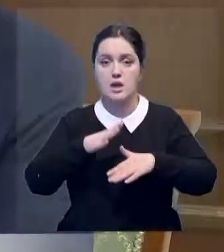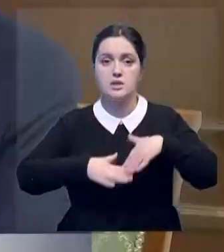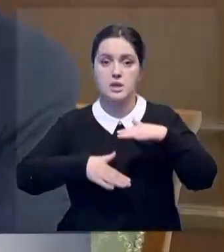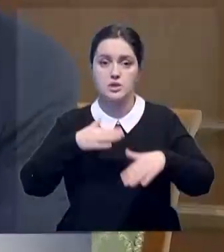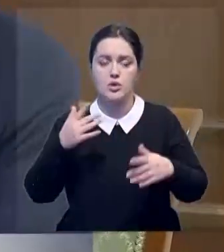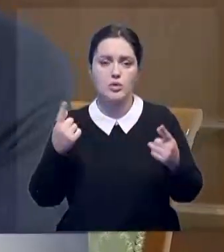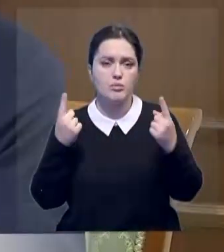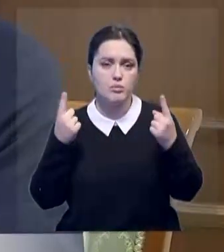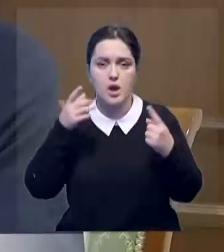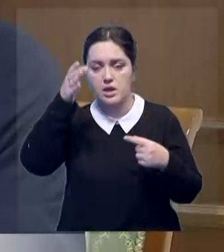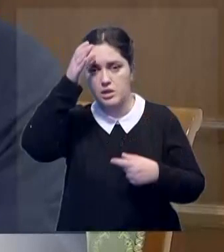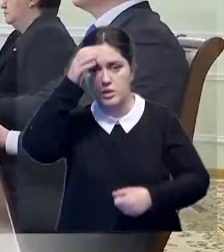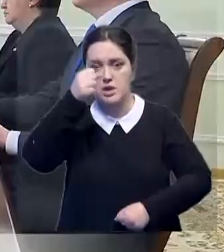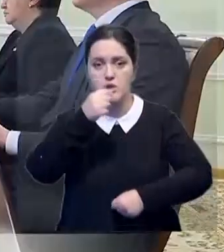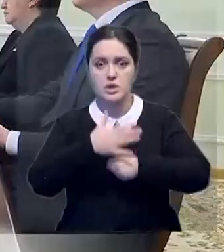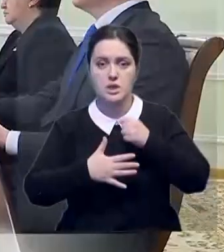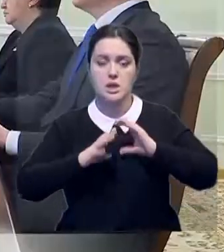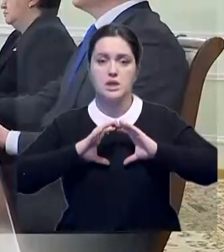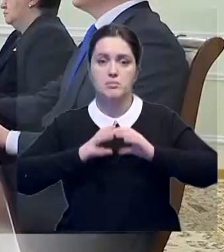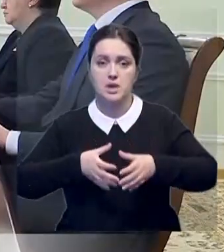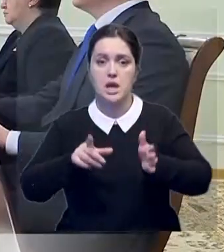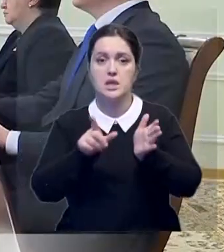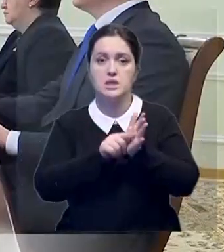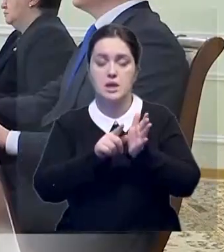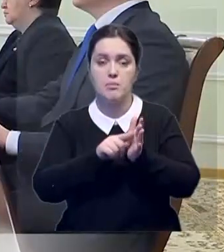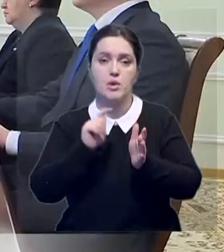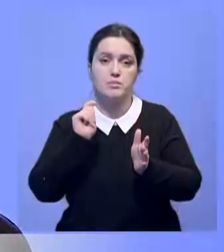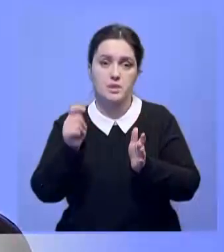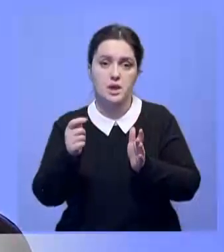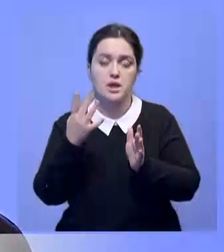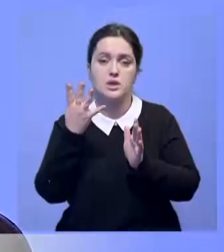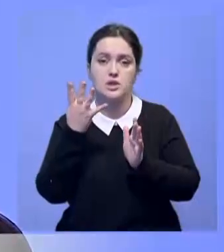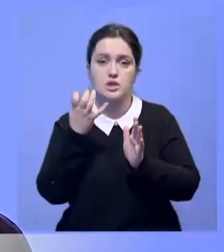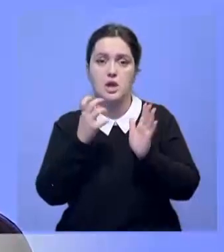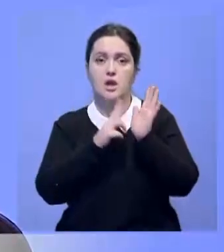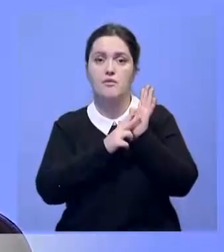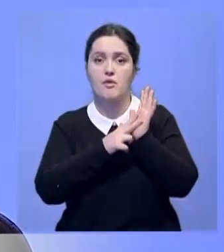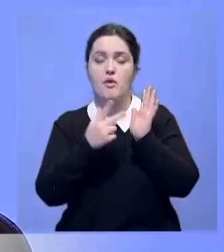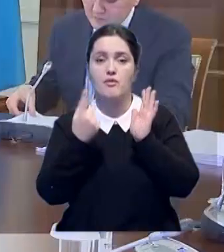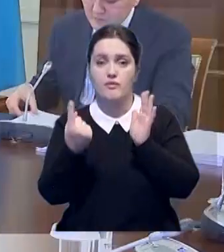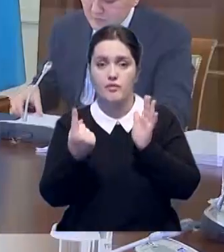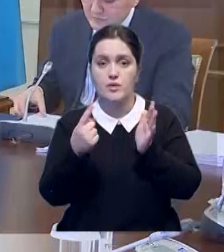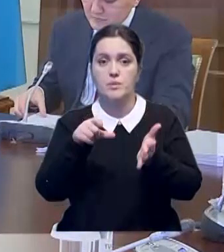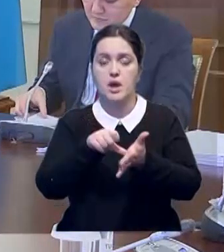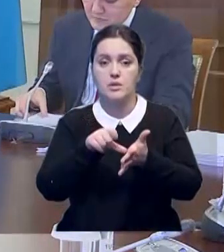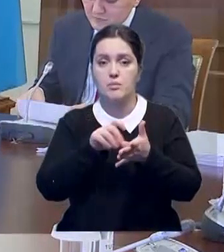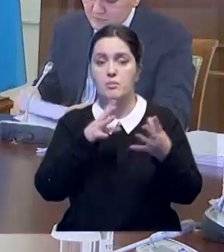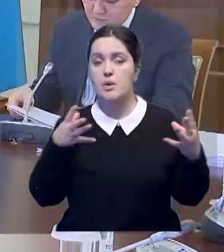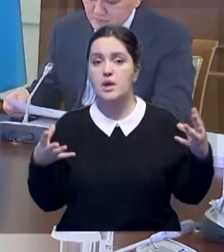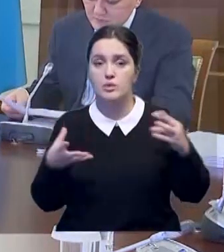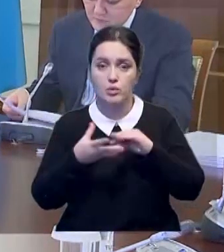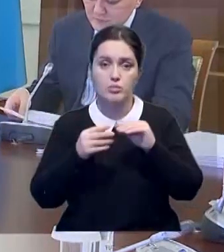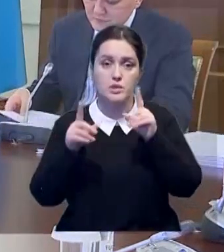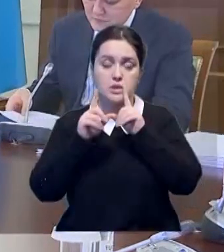ученым для прохождения стажировок в ведущих научных центрах мира. Стипендии присудили 481